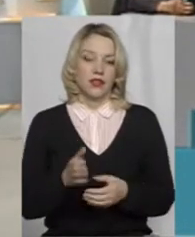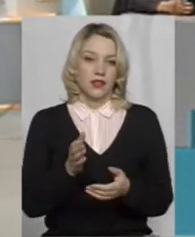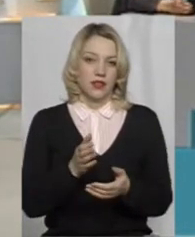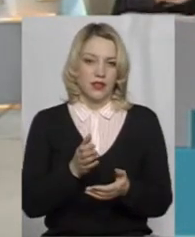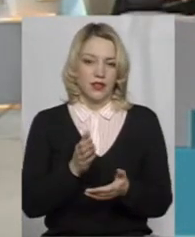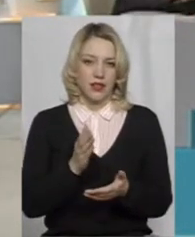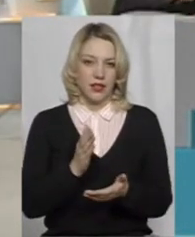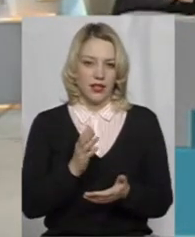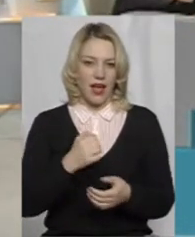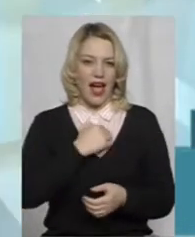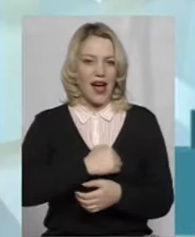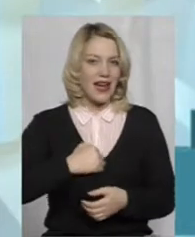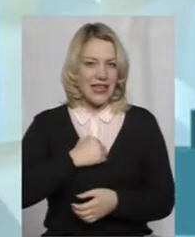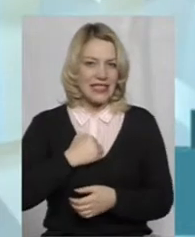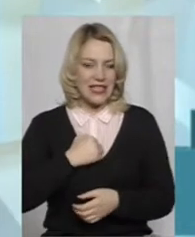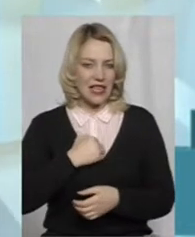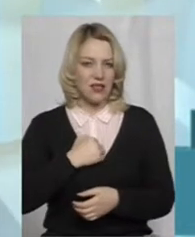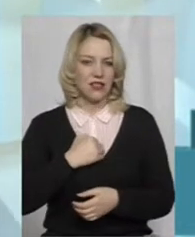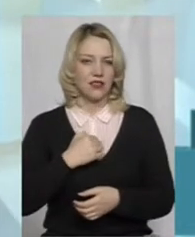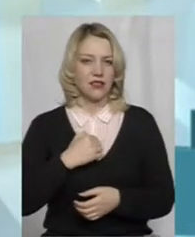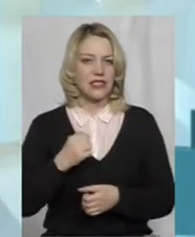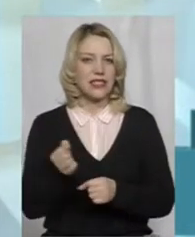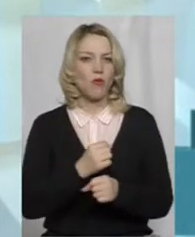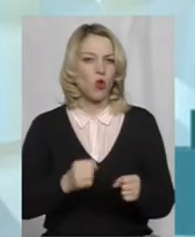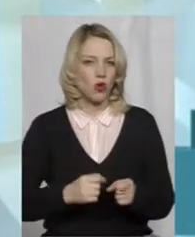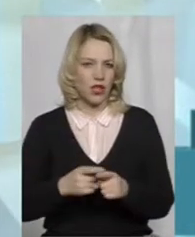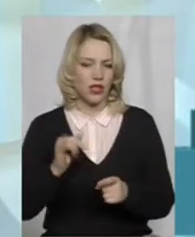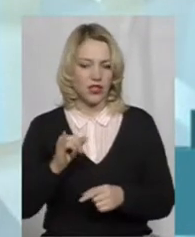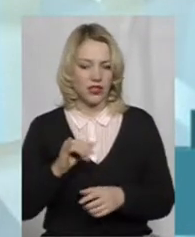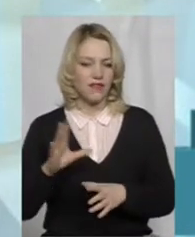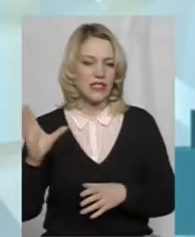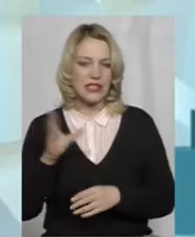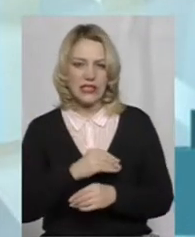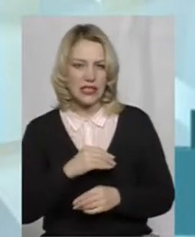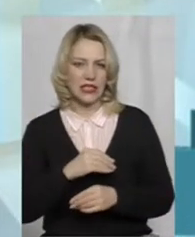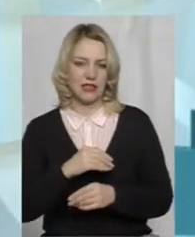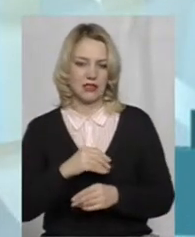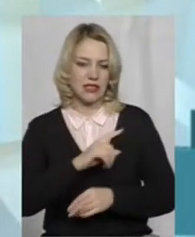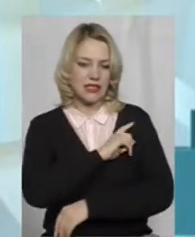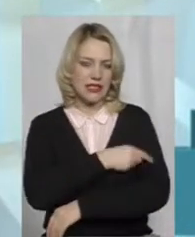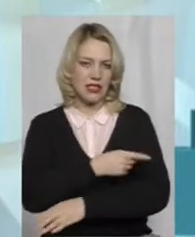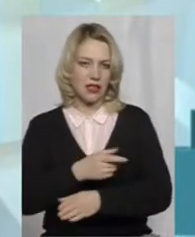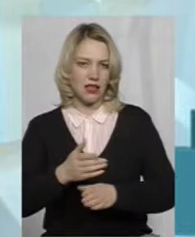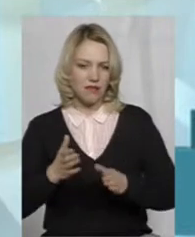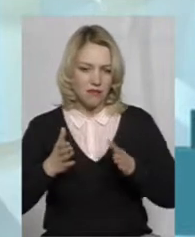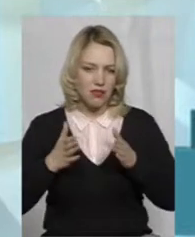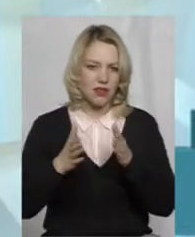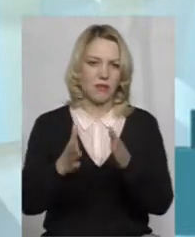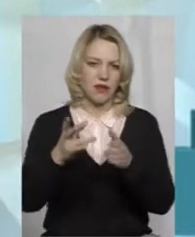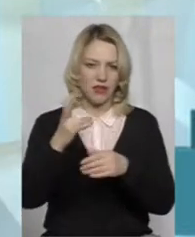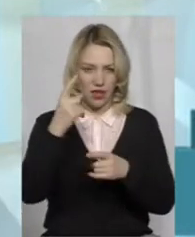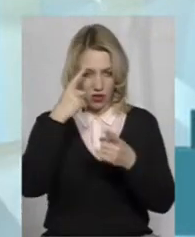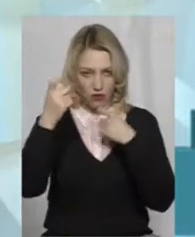збройна агресія, коли всі сили направляються на нашу